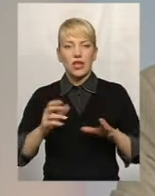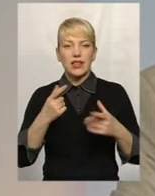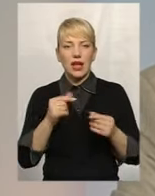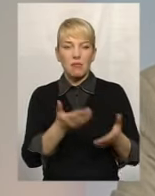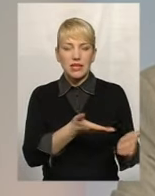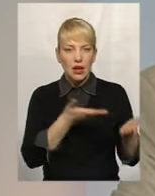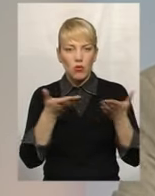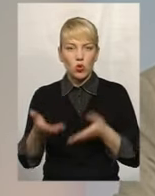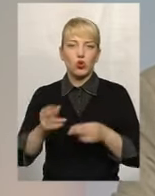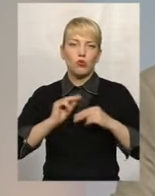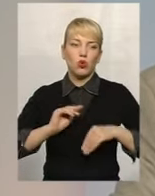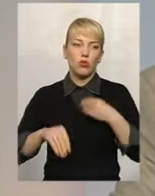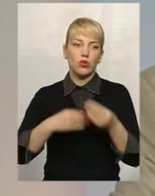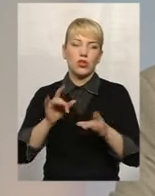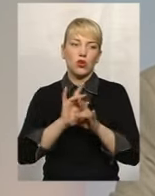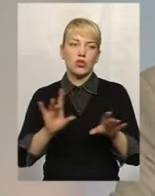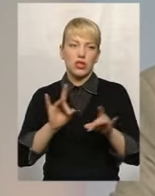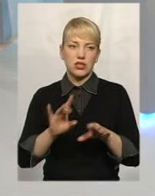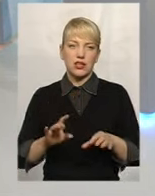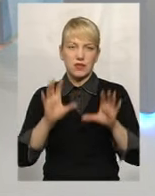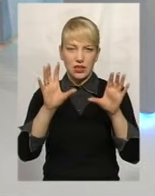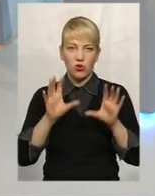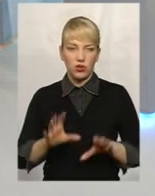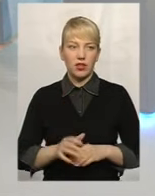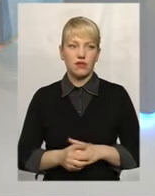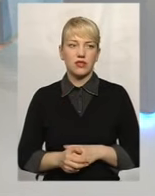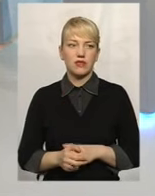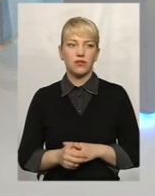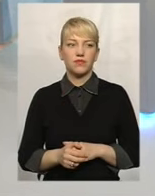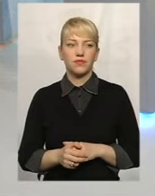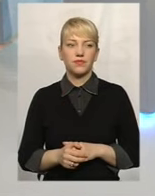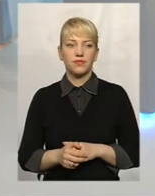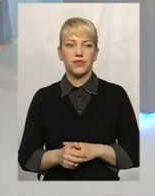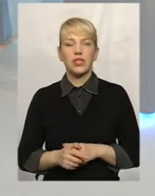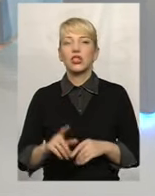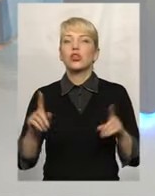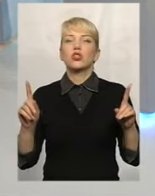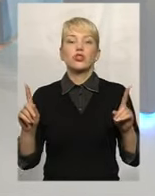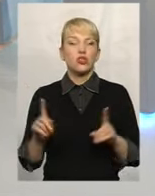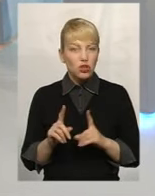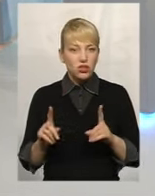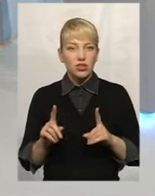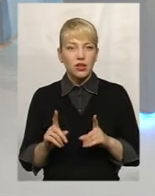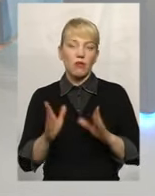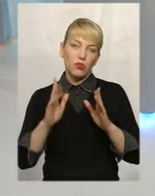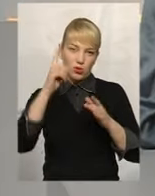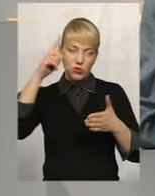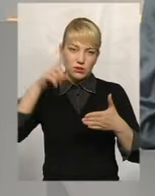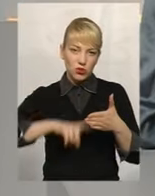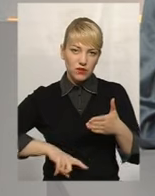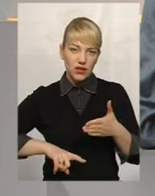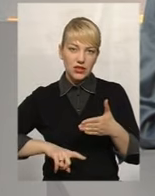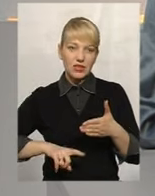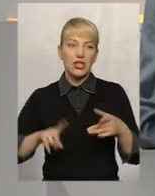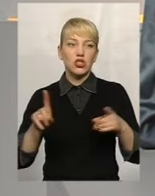роботодавців роз'яснюємо, чи не законодавство трудове. Що ж, будемо сподіватися, що